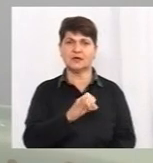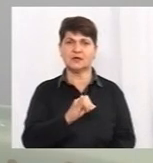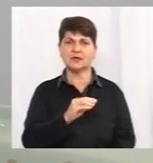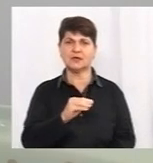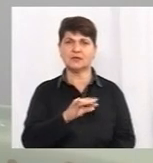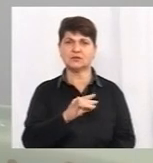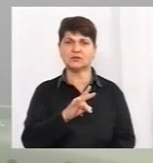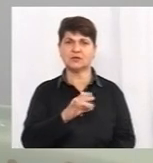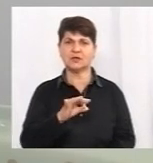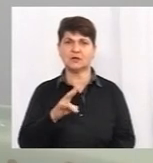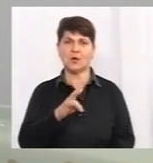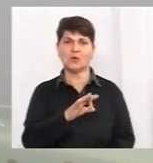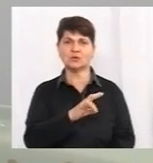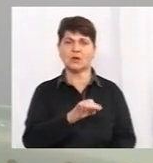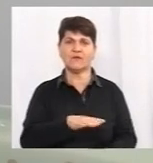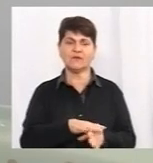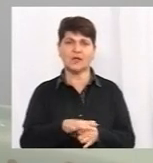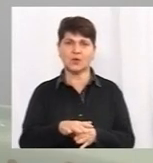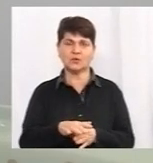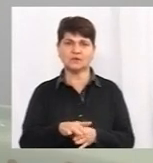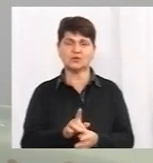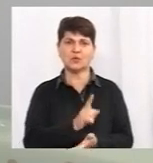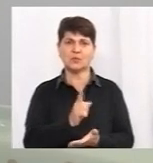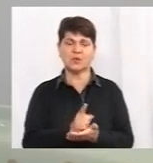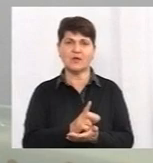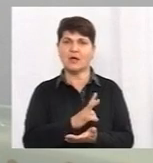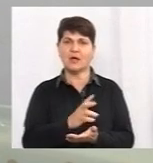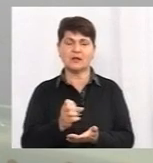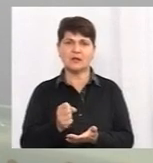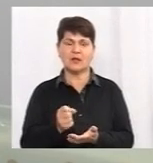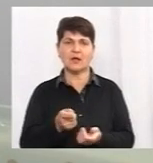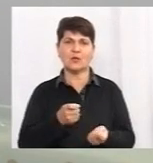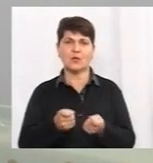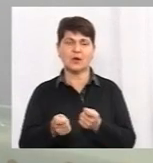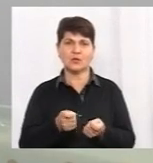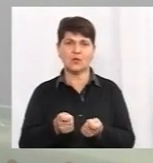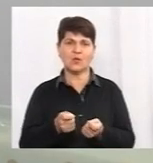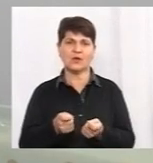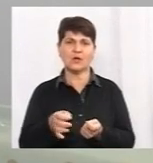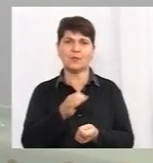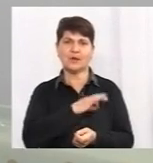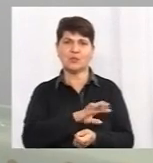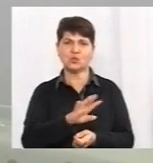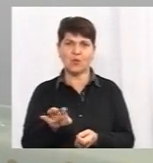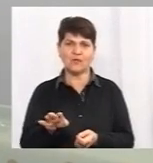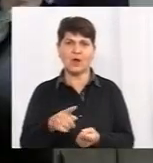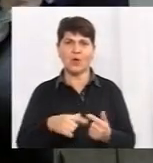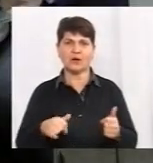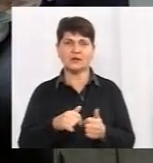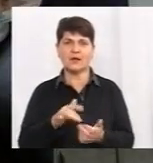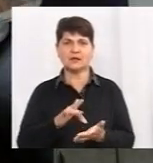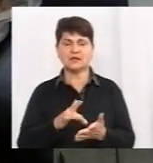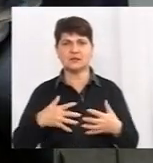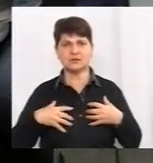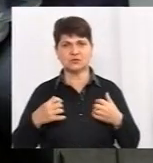виконувач обов'язків голови неурядової непробудкової організації «Центр громадського здоров'я». Вітаю вас, пані